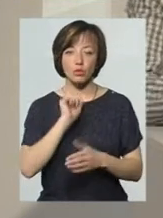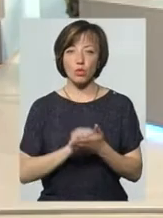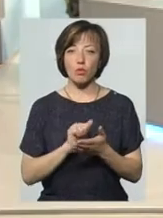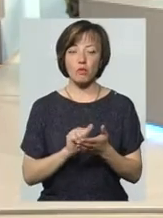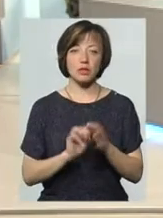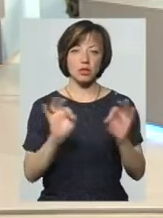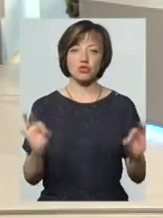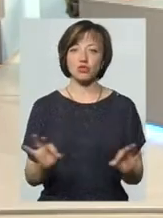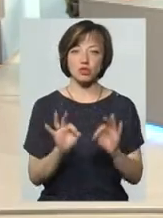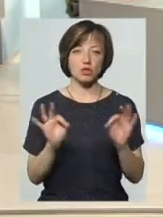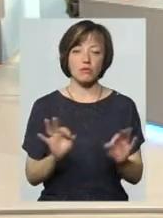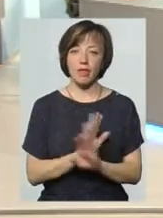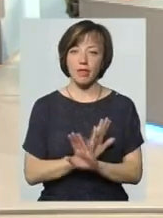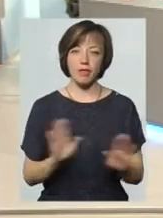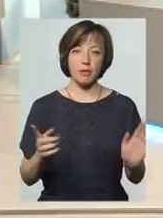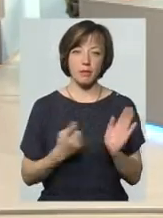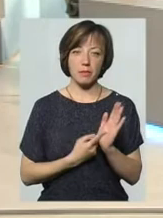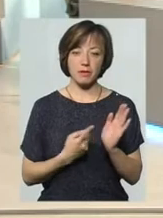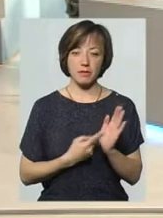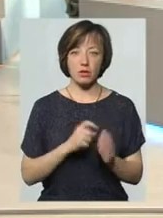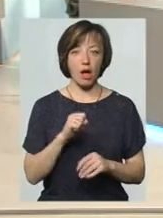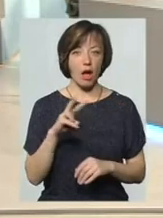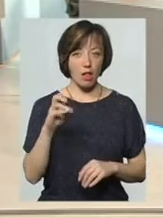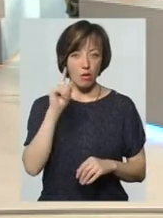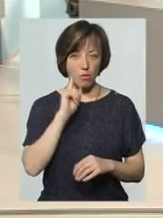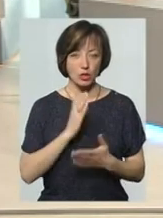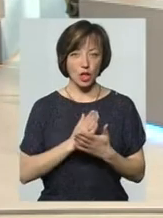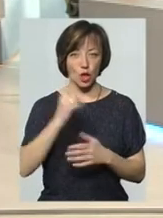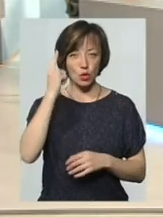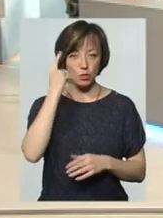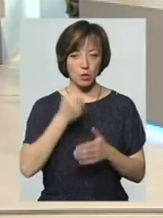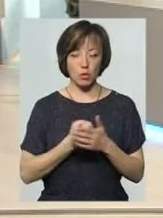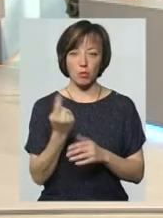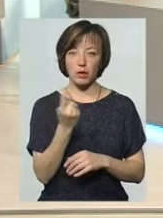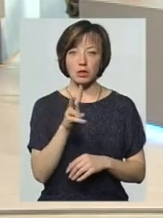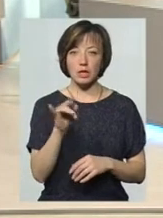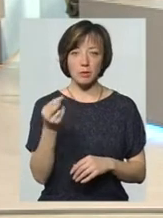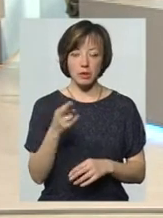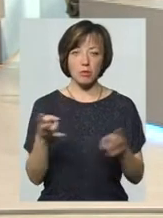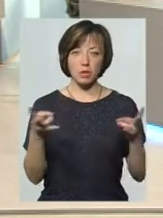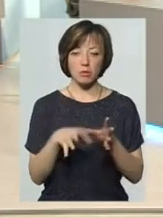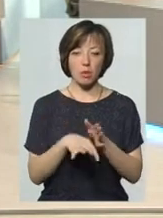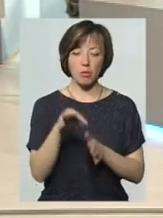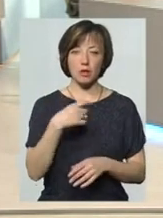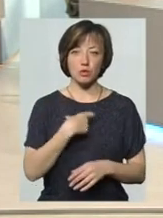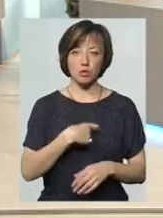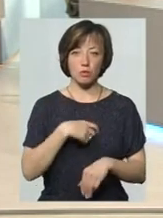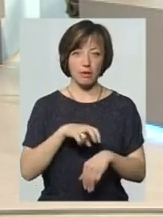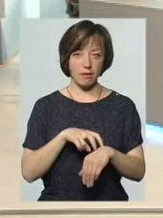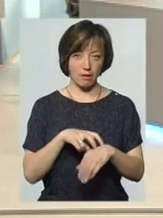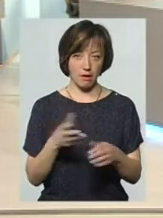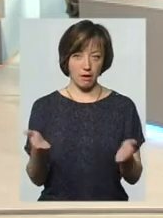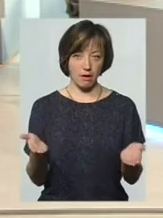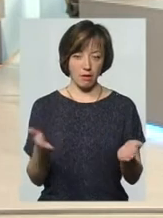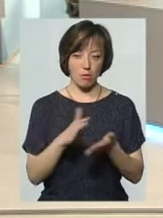нічим не підкріплено. Але разом з тим, поки що є думка, що до 1 липня потрібно обрати собі лікаря, в